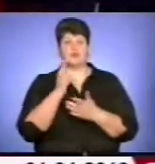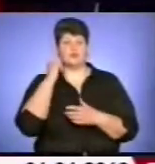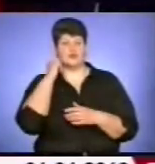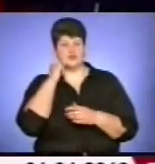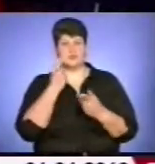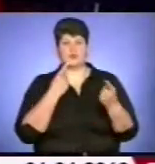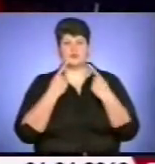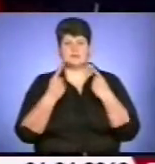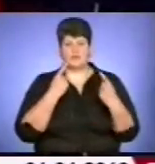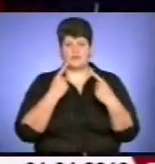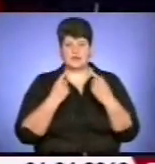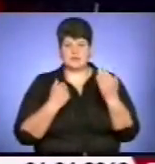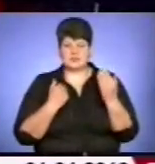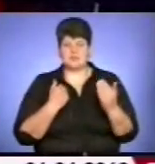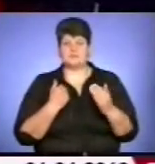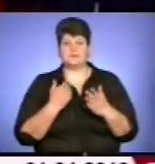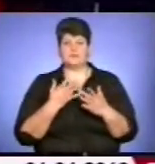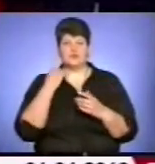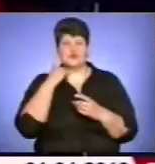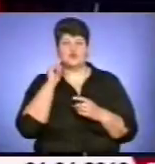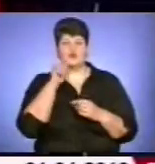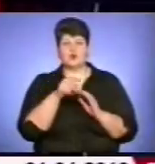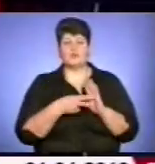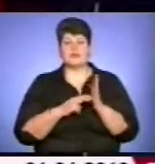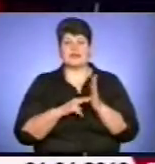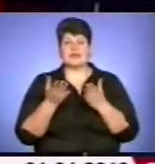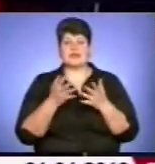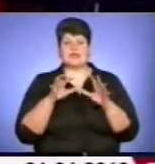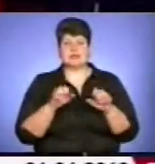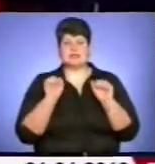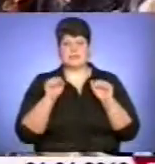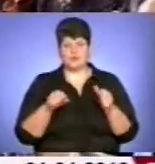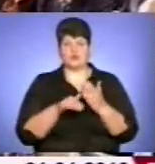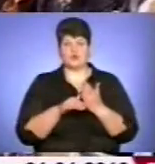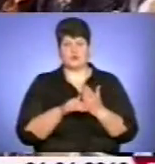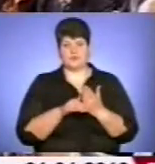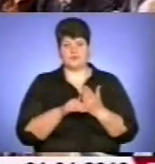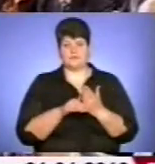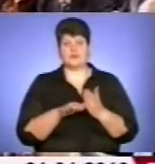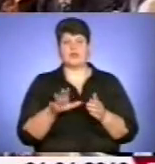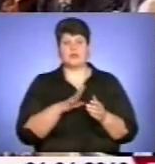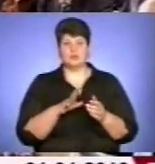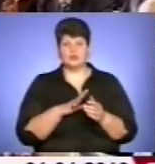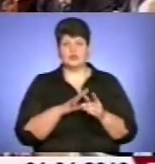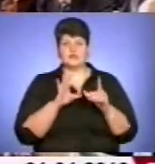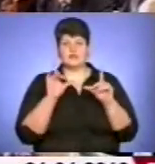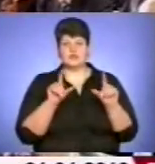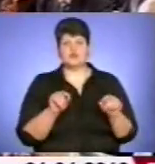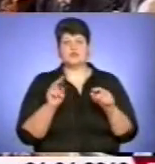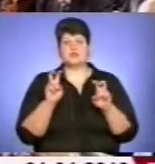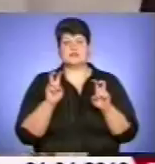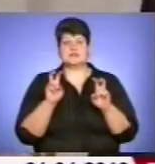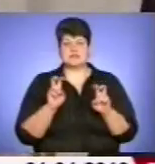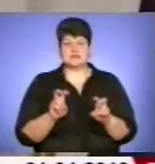поспілкуватися з ним, почути їх в тому плані, де влада може, в чому їм допомогти. Йшлося на виїздному засіданні і про підготовку до